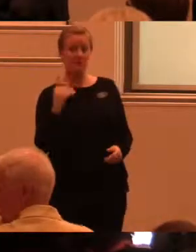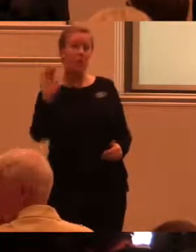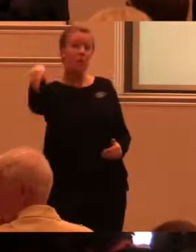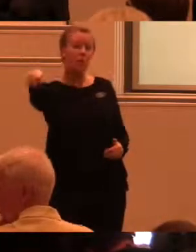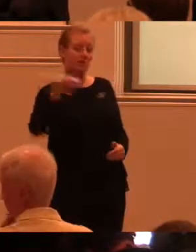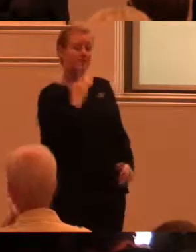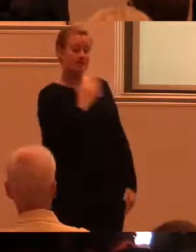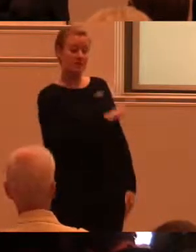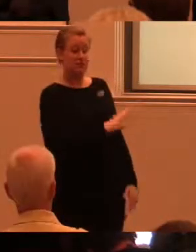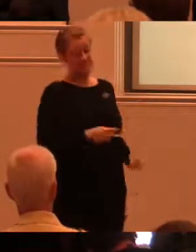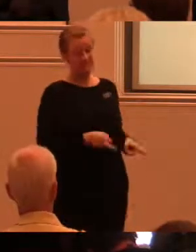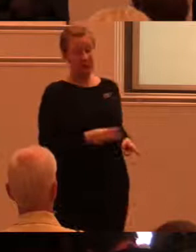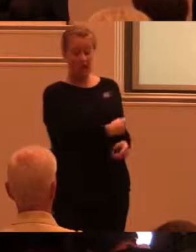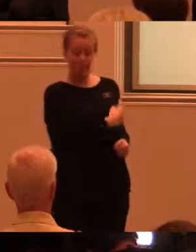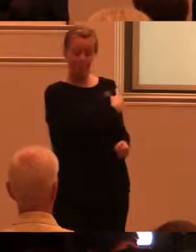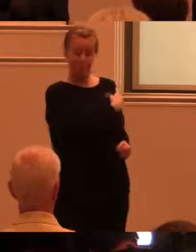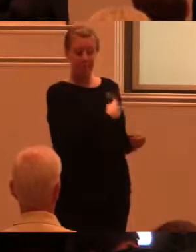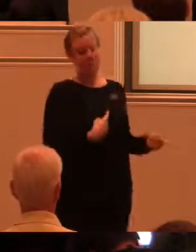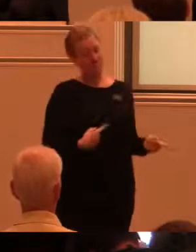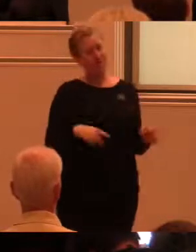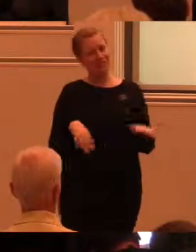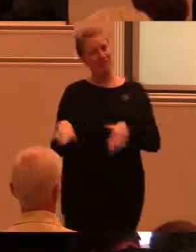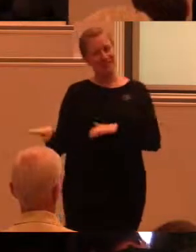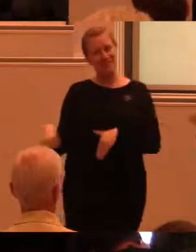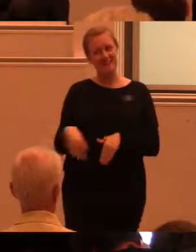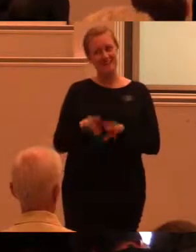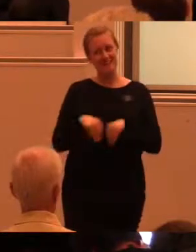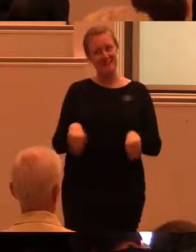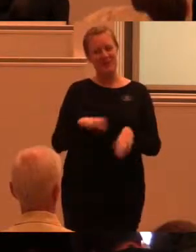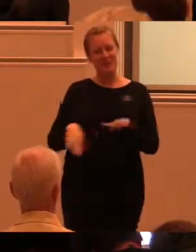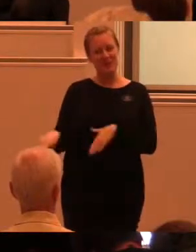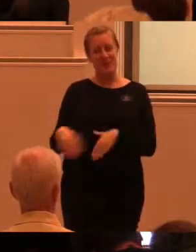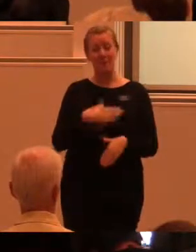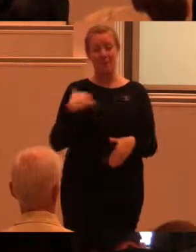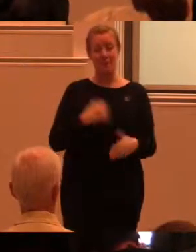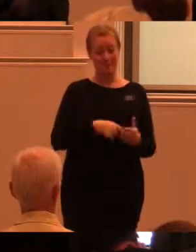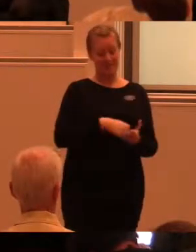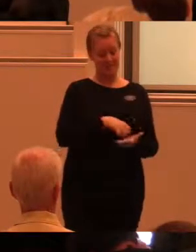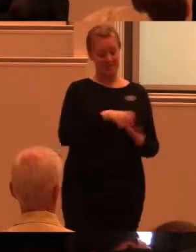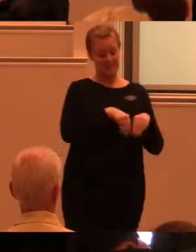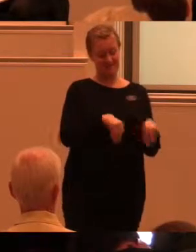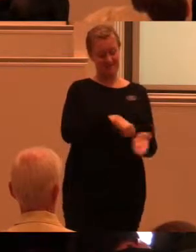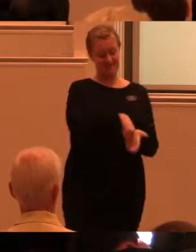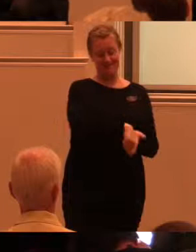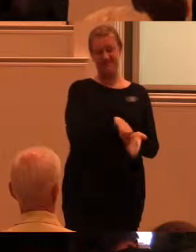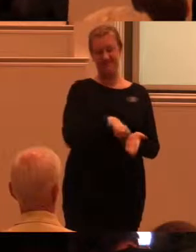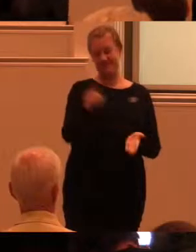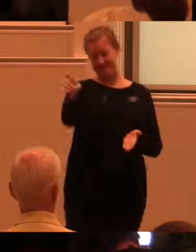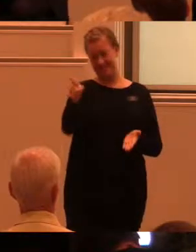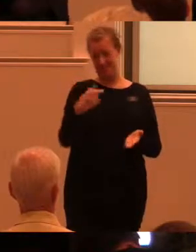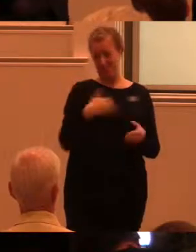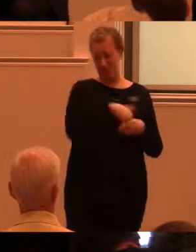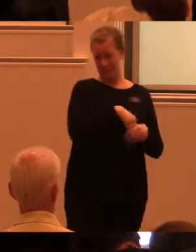Historierna varierar. I de dokument vi har tagit fram tidigare i vår gemensamma kampanj som Per-Anders var lite inblandad i den